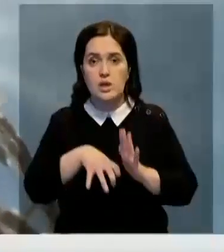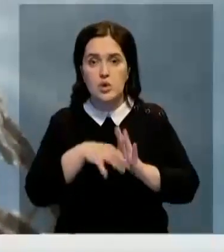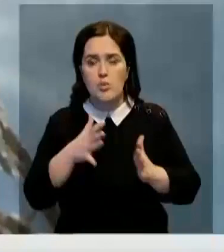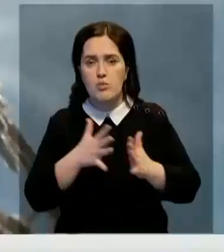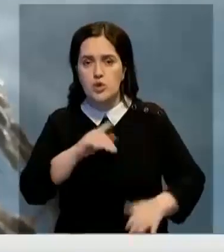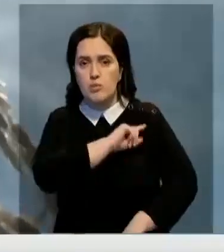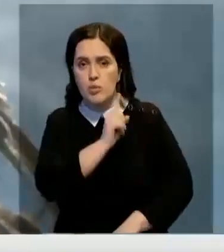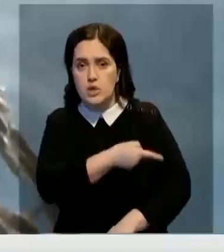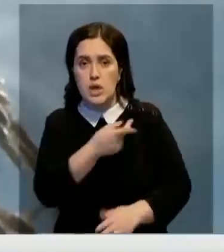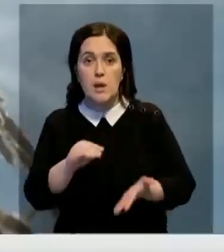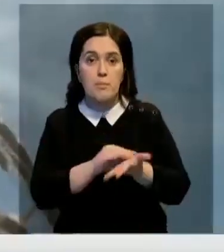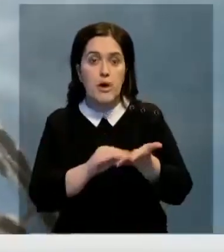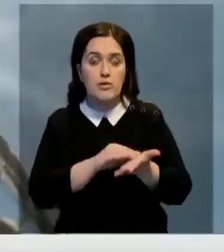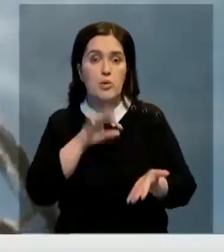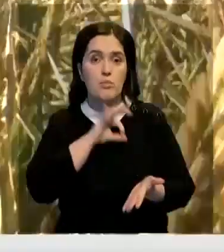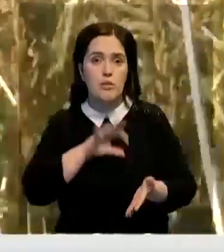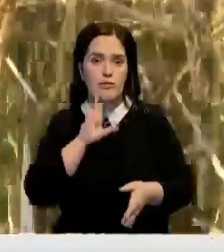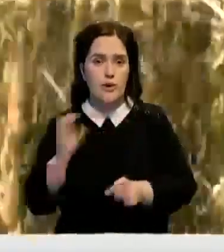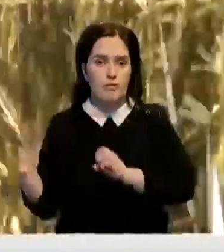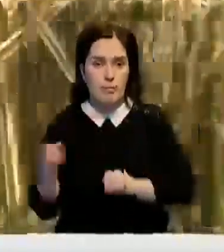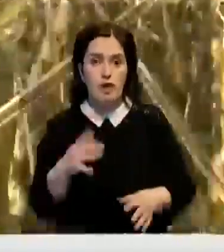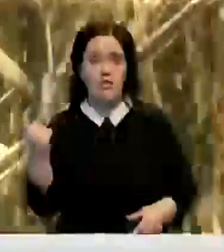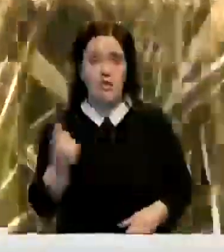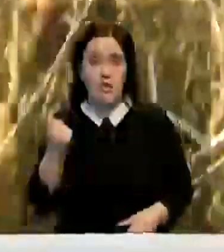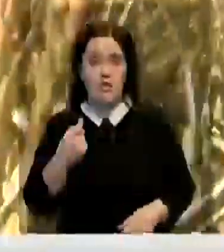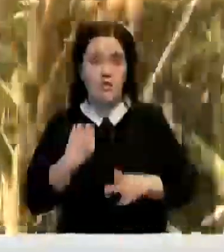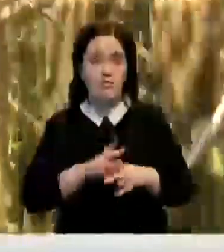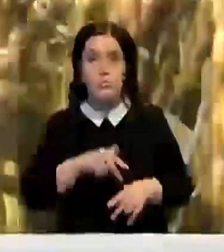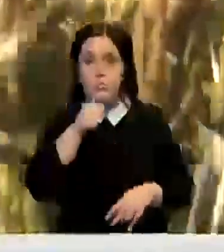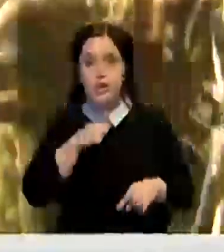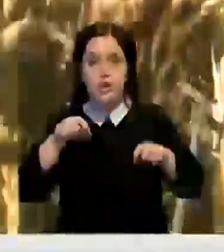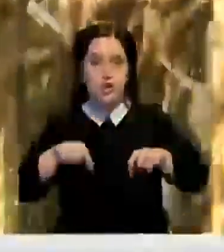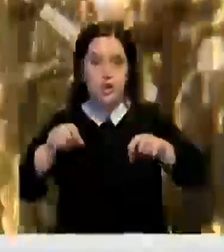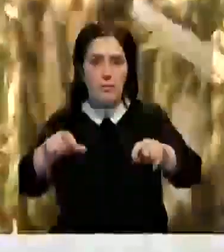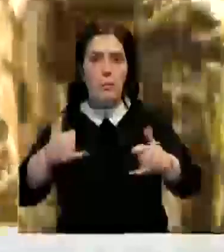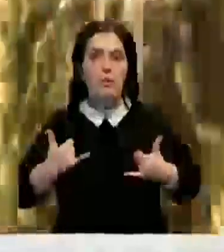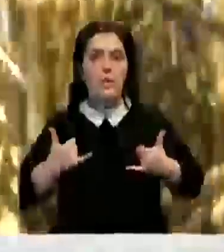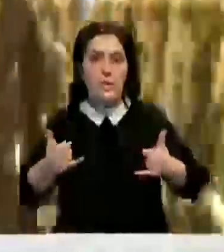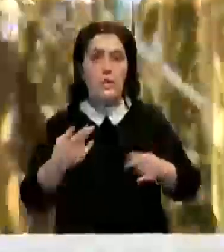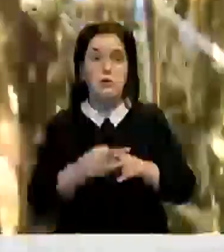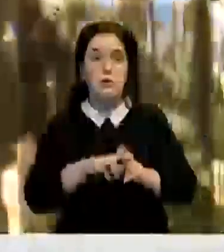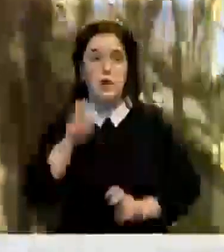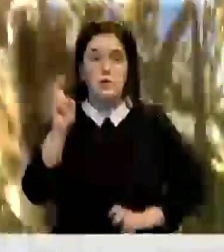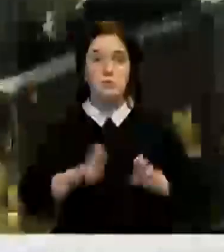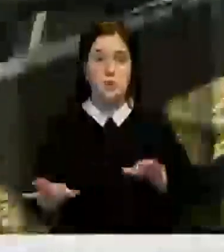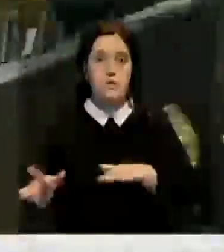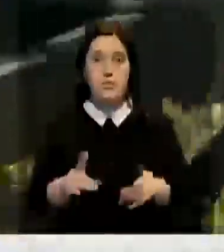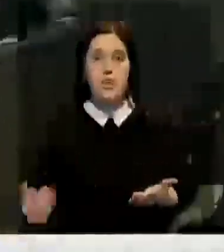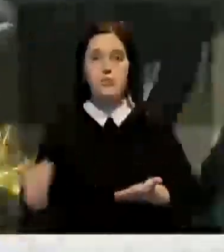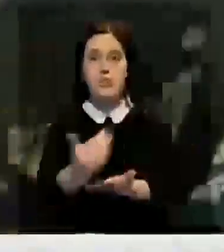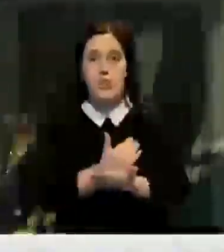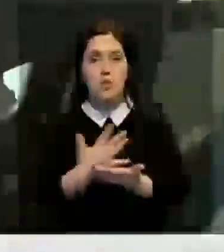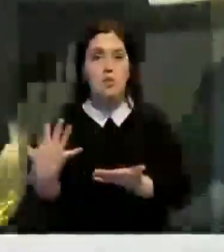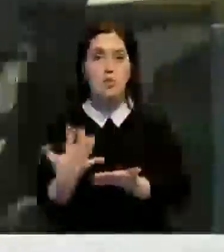насосы большой мощности для повторного применения сброшенных вод, в хозяйствах внедрили метод капельного орошения. Благодаря предпринятым